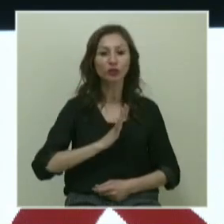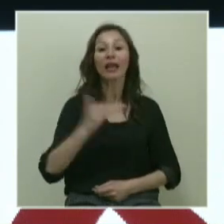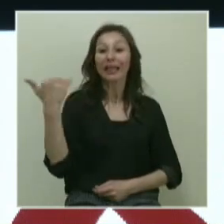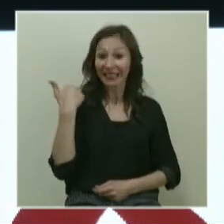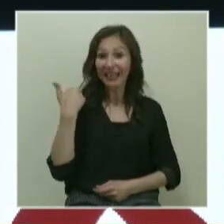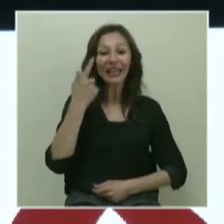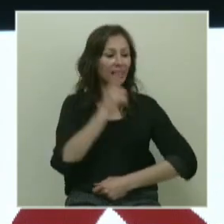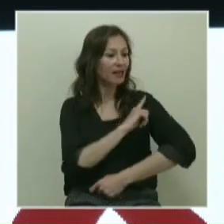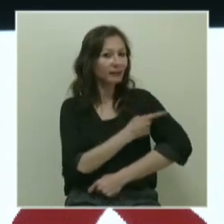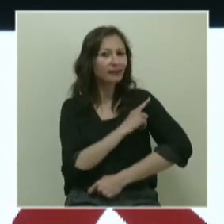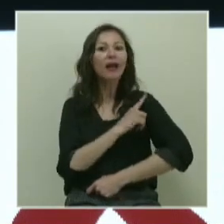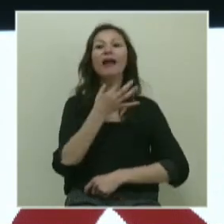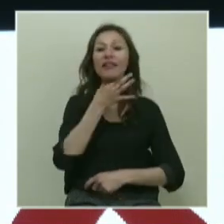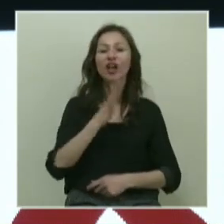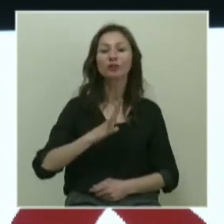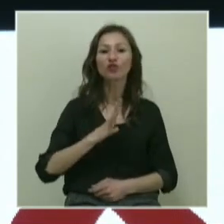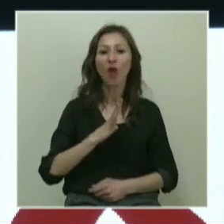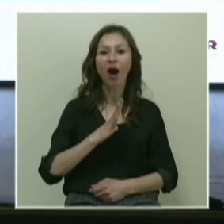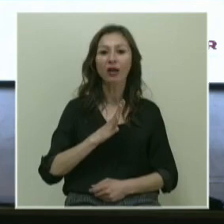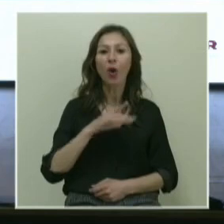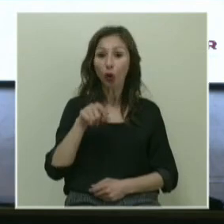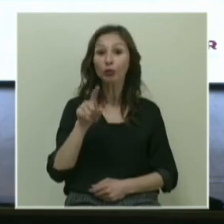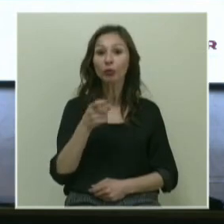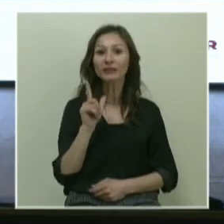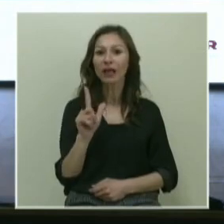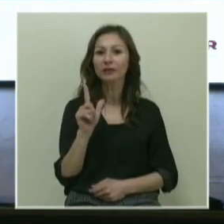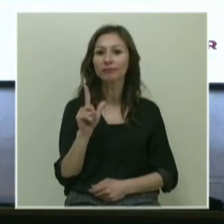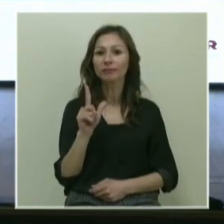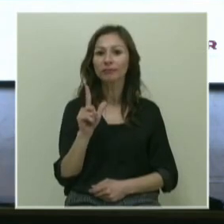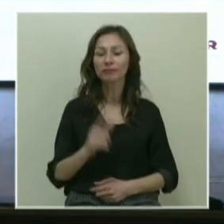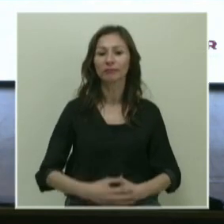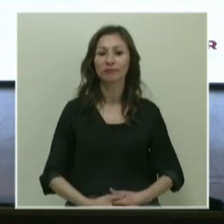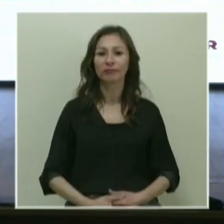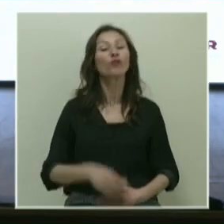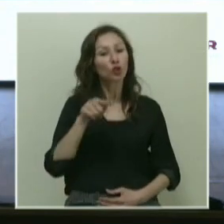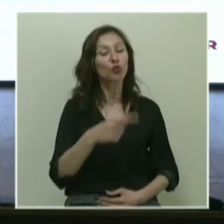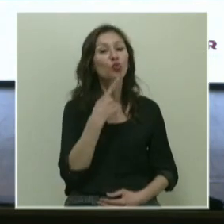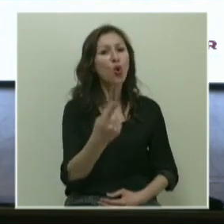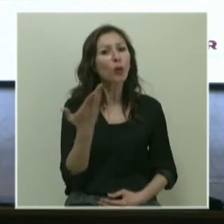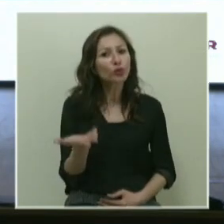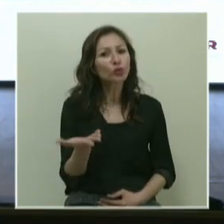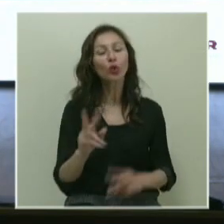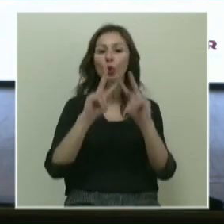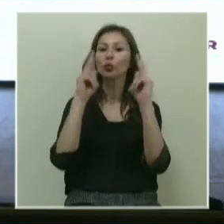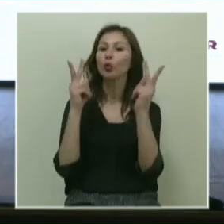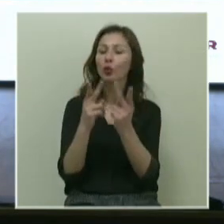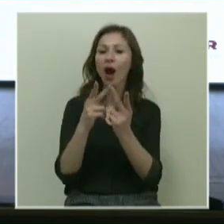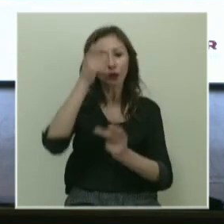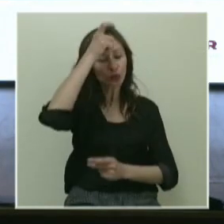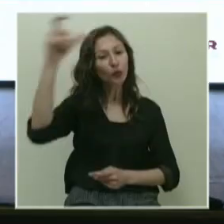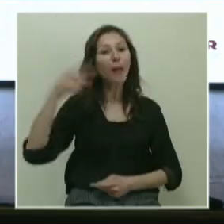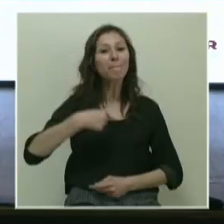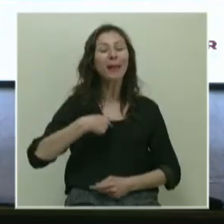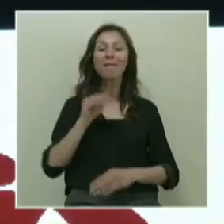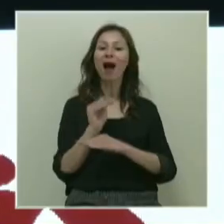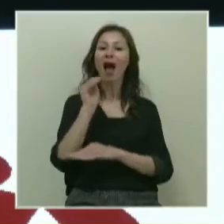Yeni kaslara ihtiyacımız var. Onu bulmamız lazım. Şunu söylüyor musunuz? Dünya, Türkiye, benim